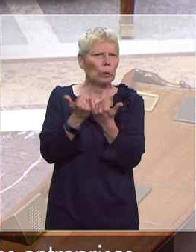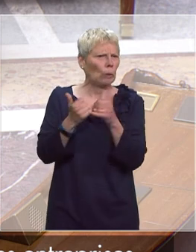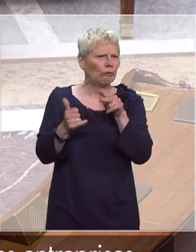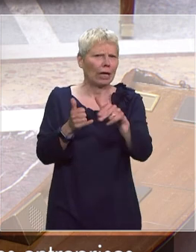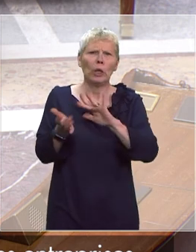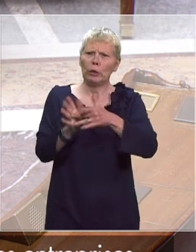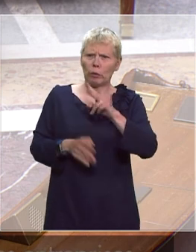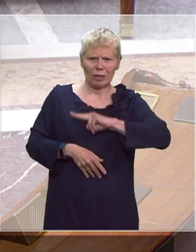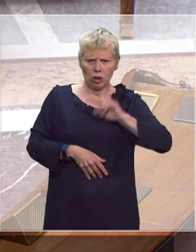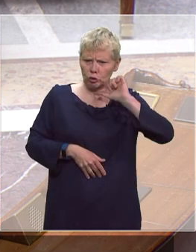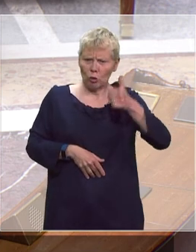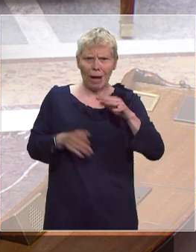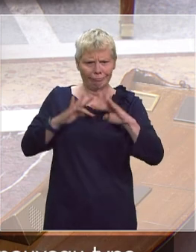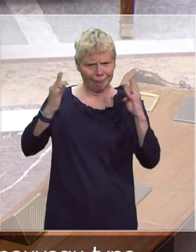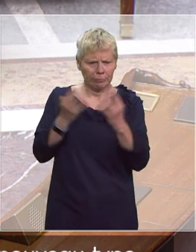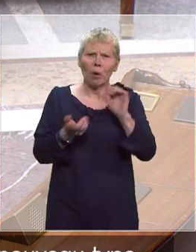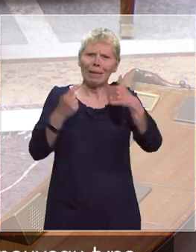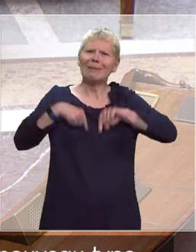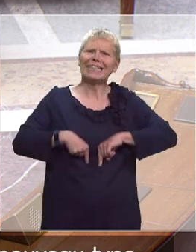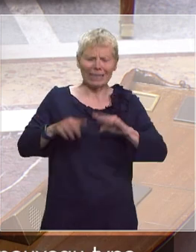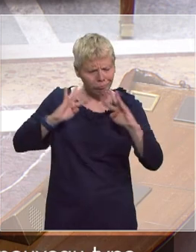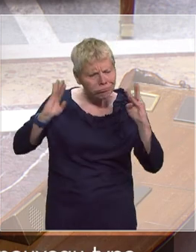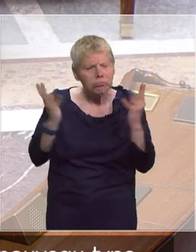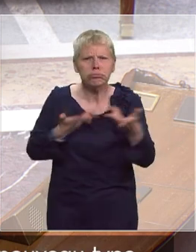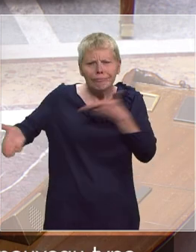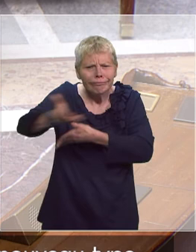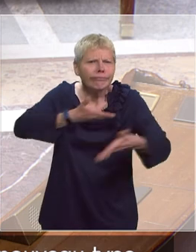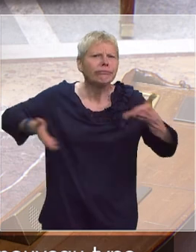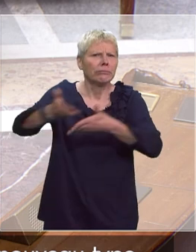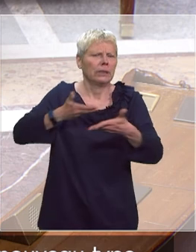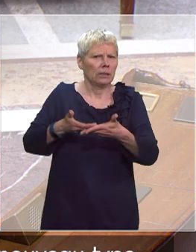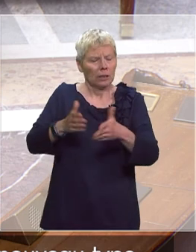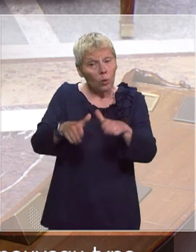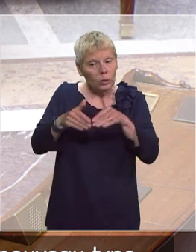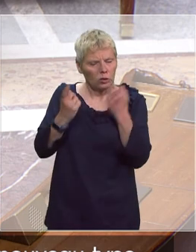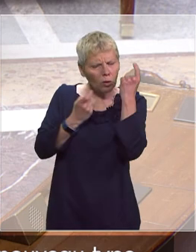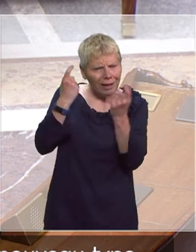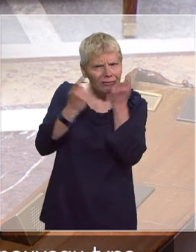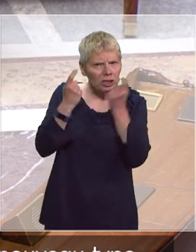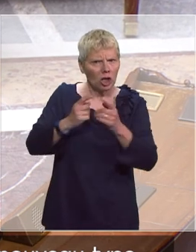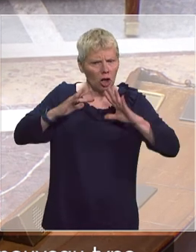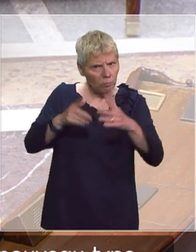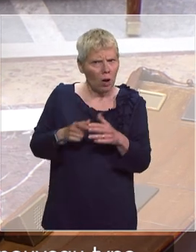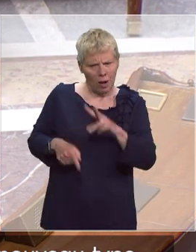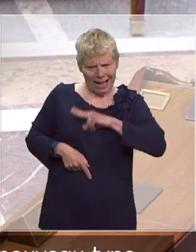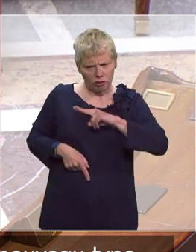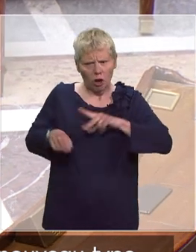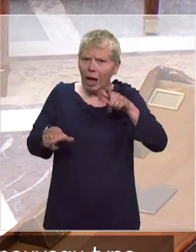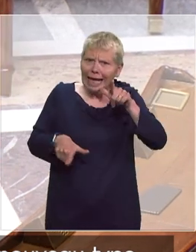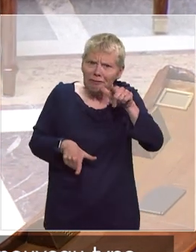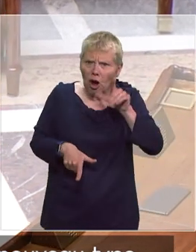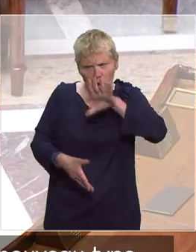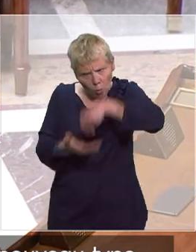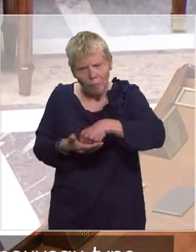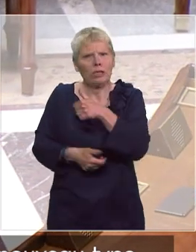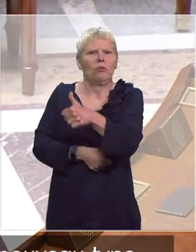des assureurs demain au niveau de M. le Premier ministre pour faire en sorte de continuer à travailler sur cette participation des assureurs. Au